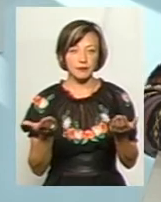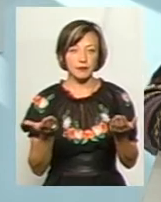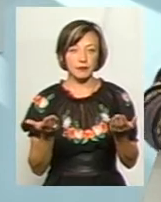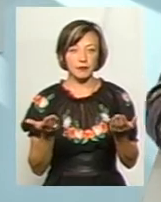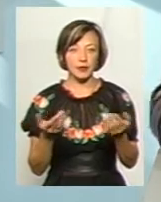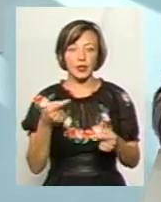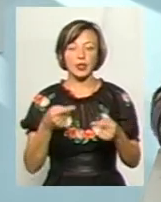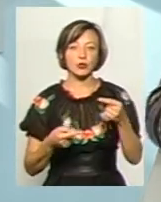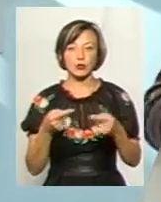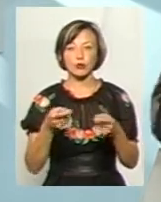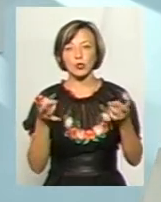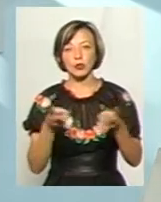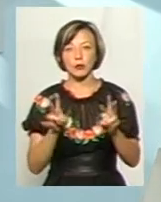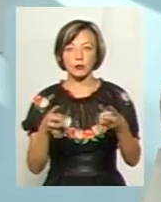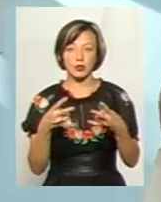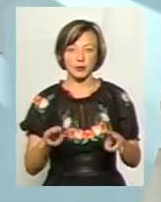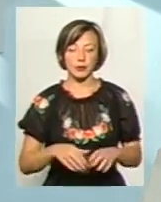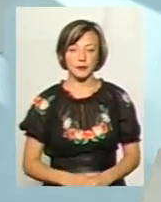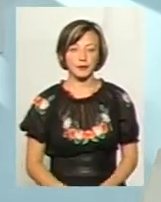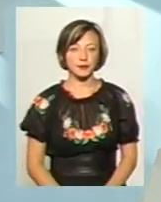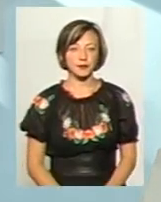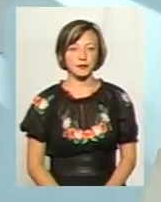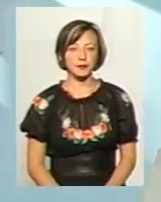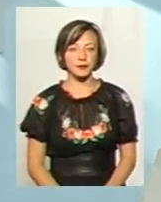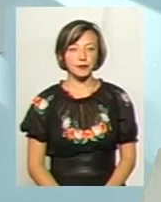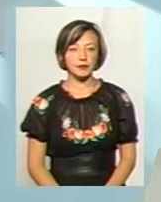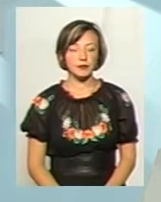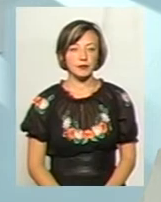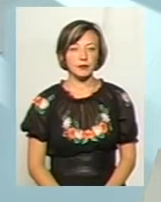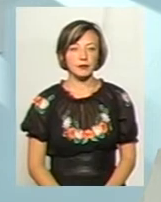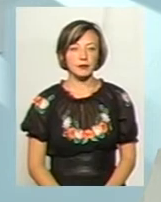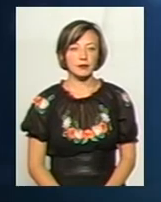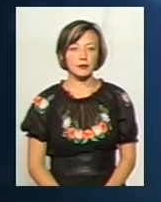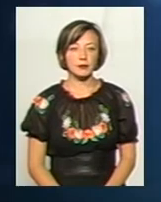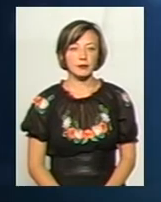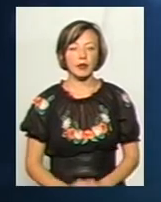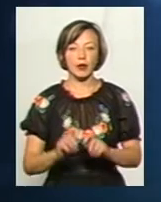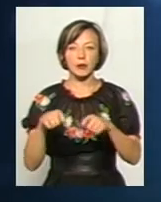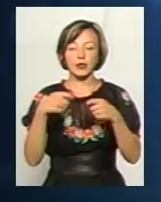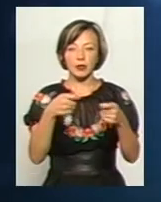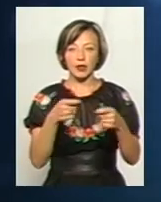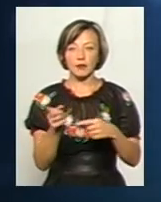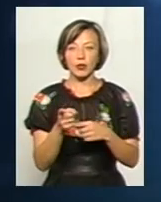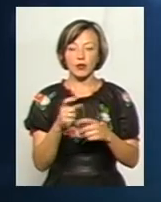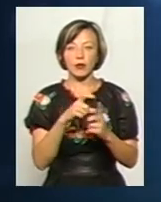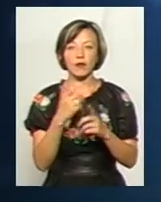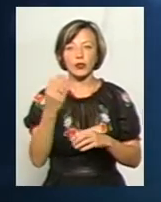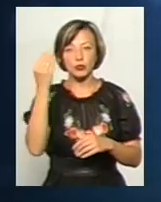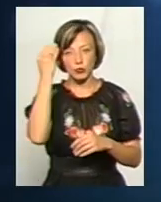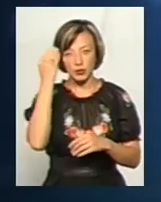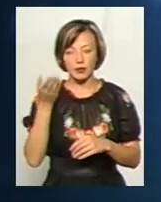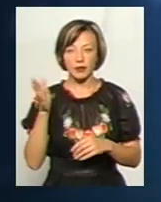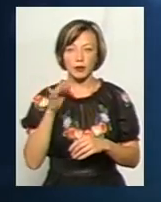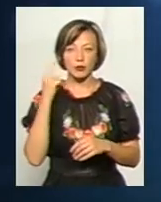мене, то питання дискусій, чи вони потрібні в місті Хмельницькому. Дякую, пані Світлана. Хочу передати слово колегам у Тернопіль. А яка ваша думка?